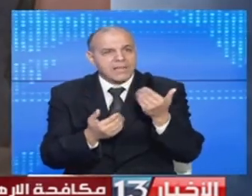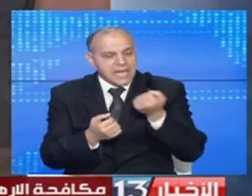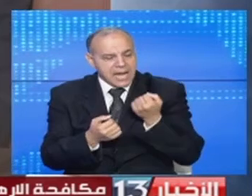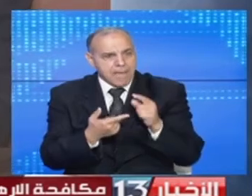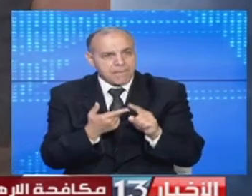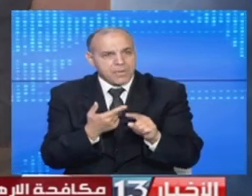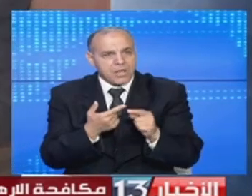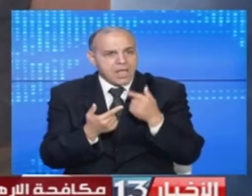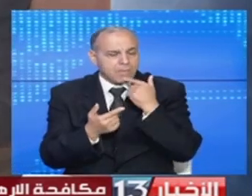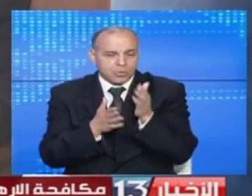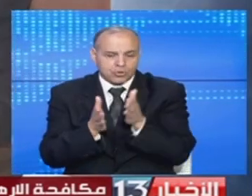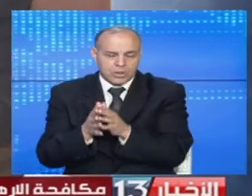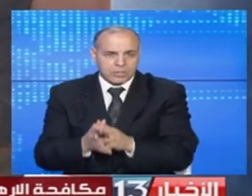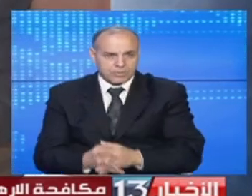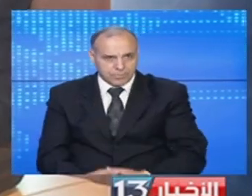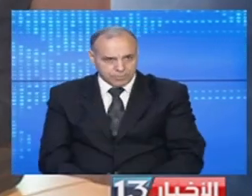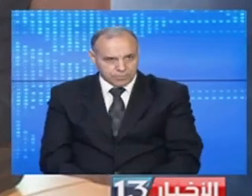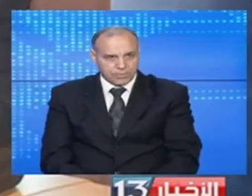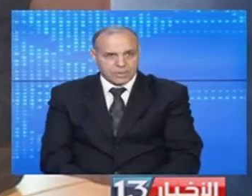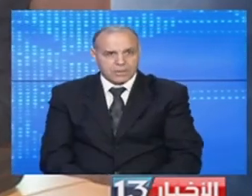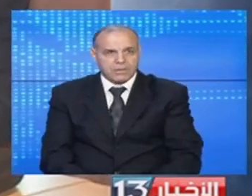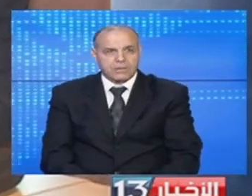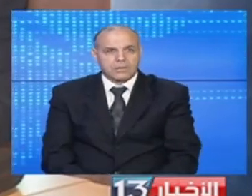الإرهاب من جهة ثانية